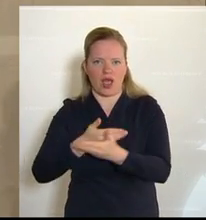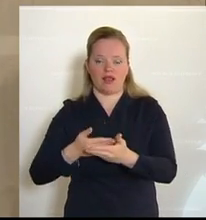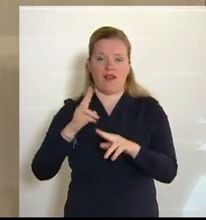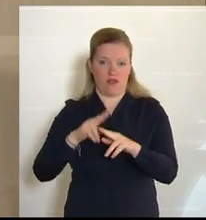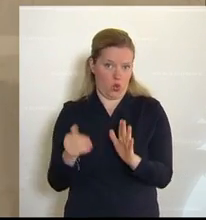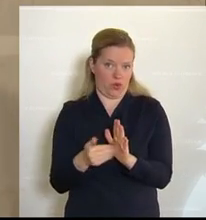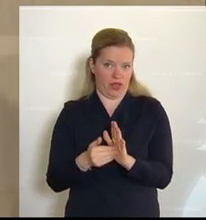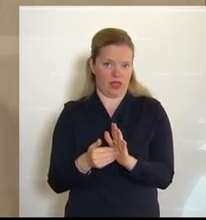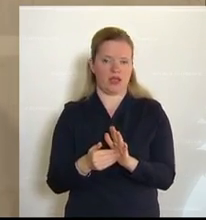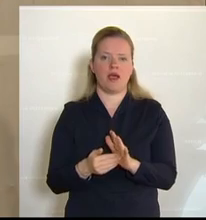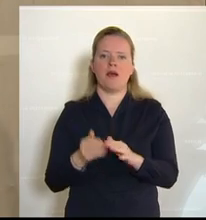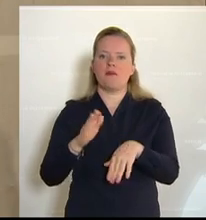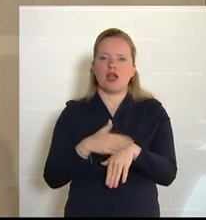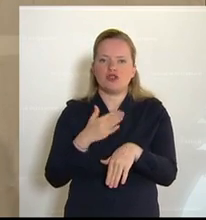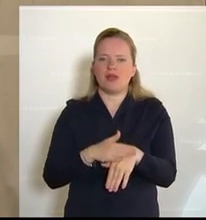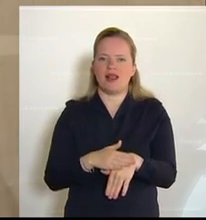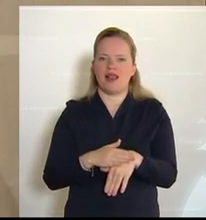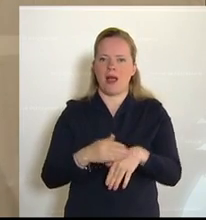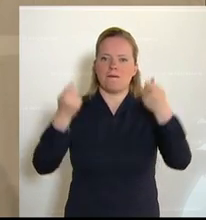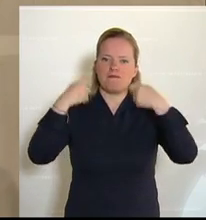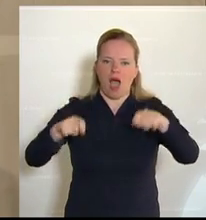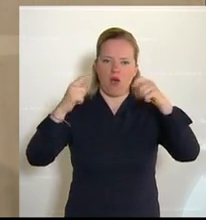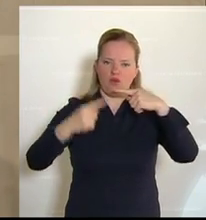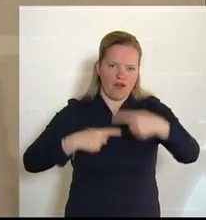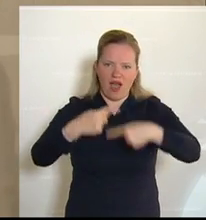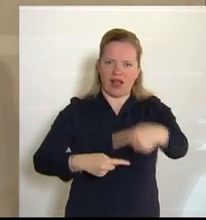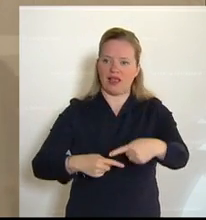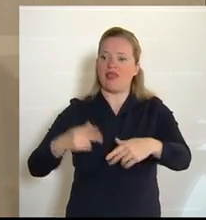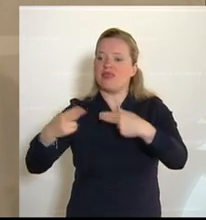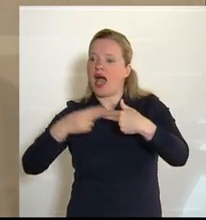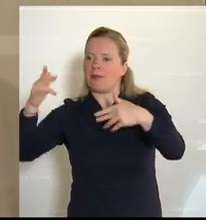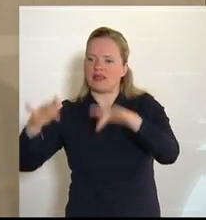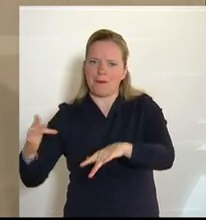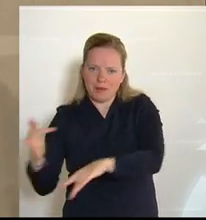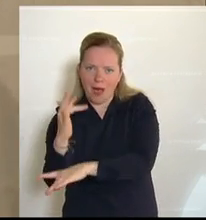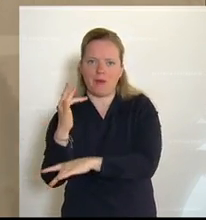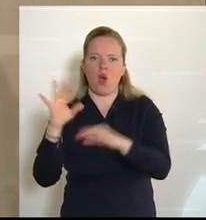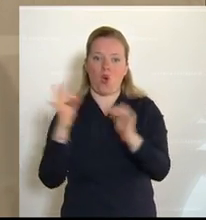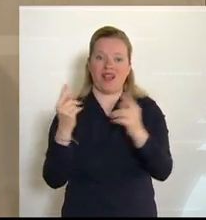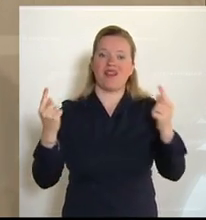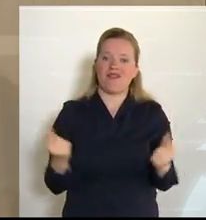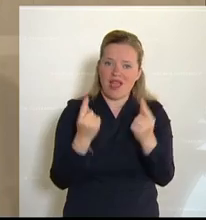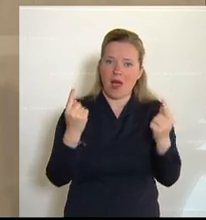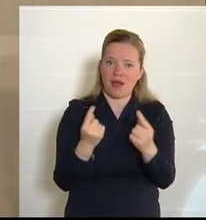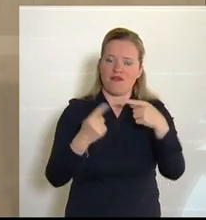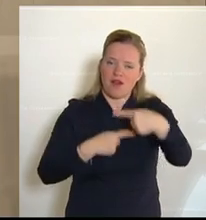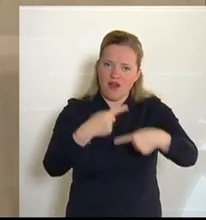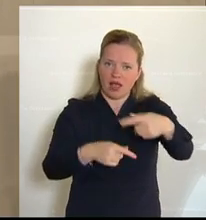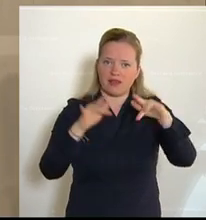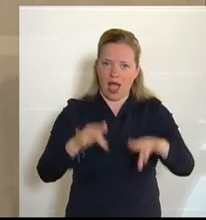Bauverfahren zum Beispiel ein Nachbar einen Einwand erhebt oder die notwendig sind in einem Gewerbeverfahren zur Genehmigung einer